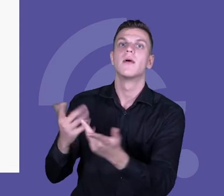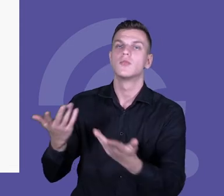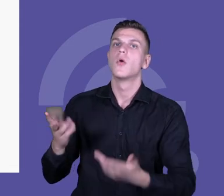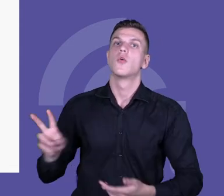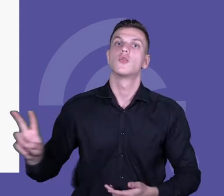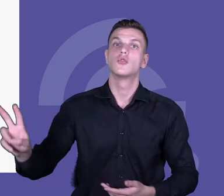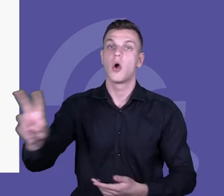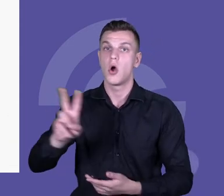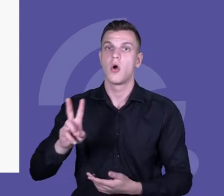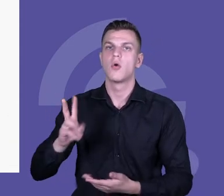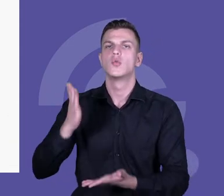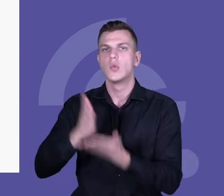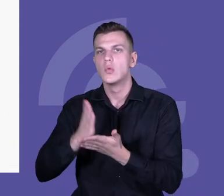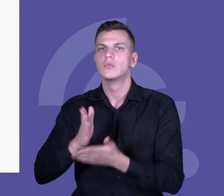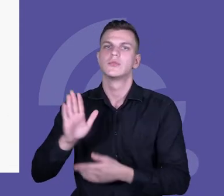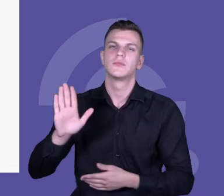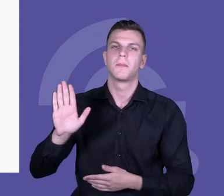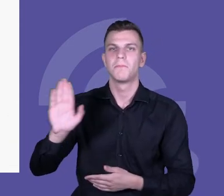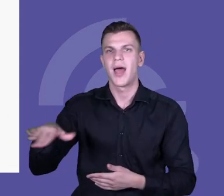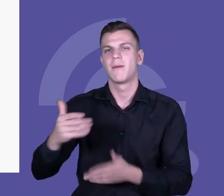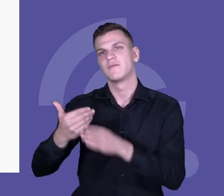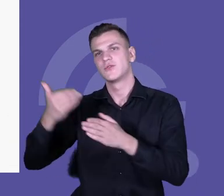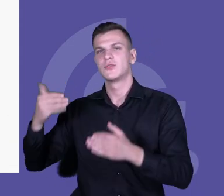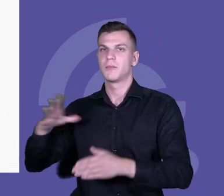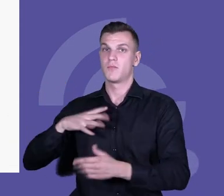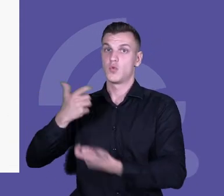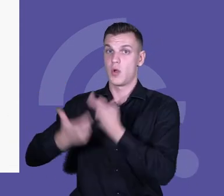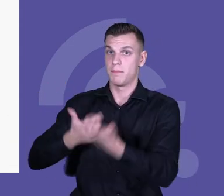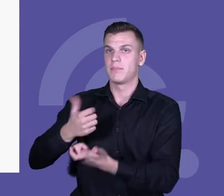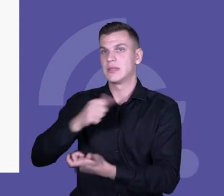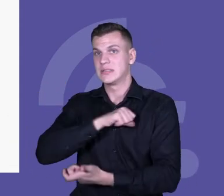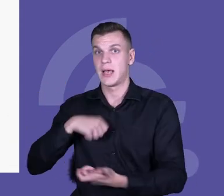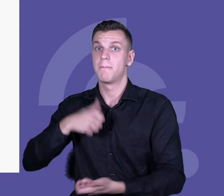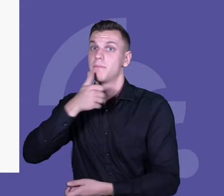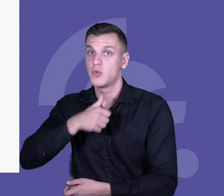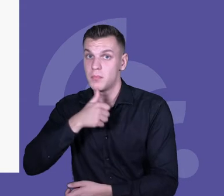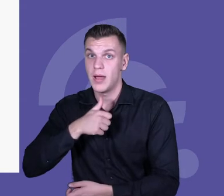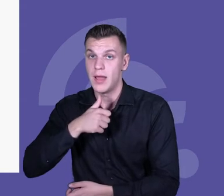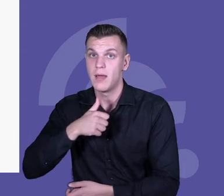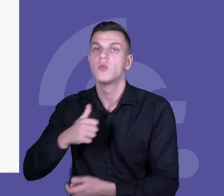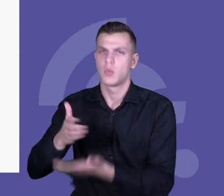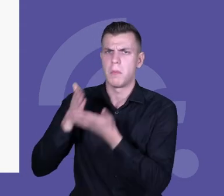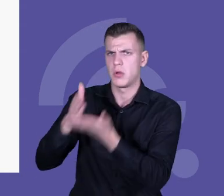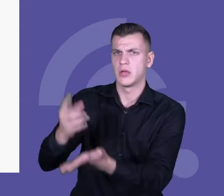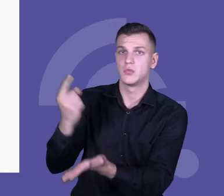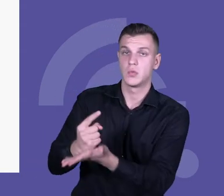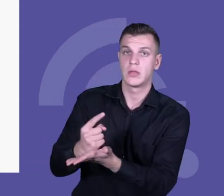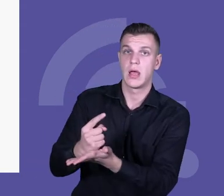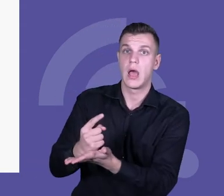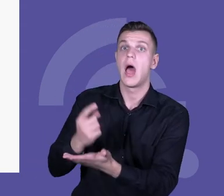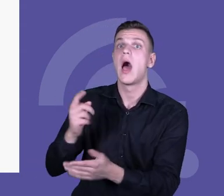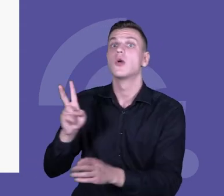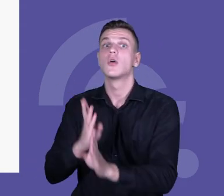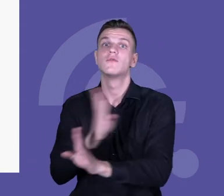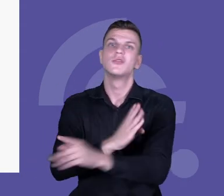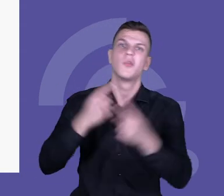którzy już jakąś, jakieś załączki tej kompetencji posiadali wcześniej, a ci, którzy jej nie posiadali, albo się wycofają i powiemy sobie, o, oni nie angażują się w pracy w